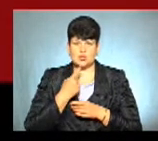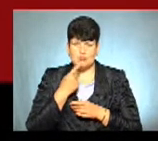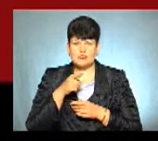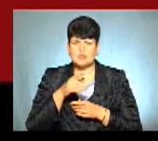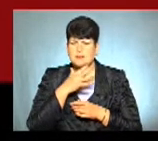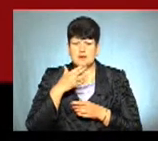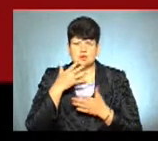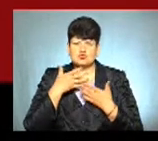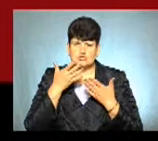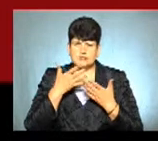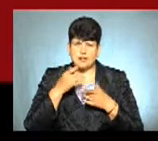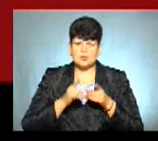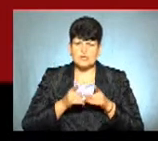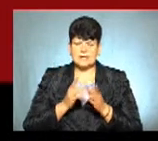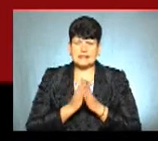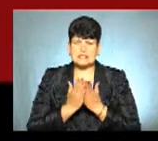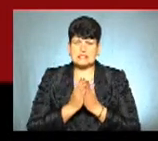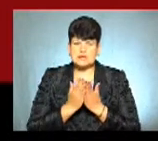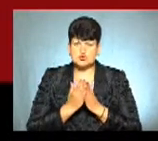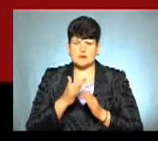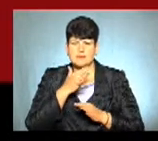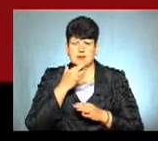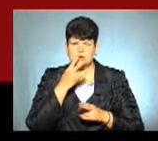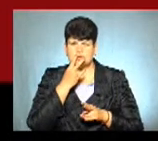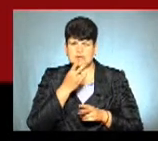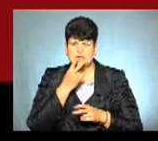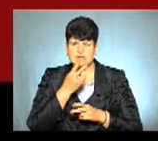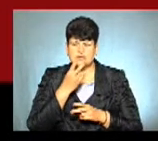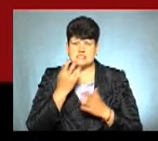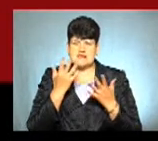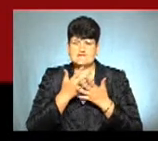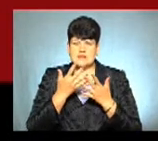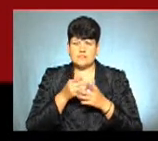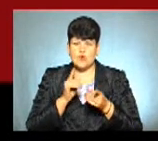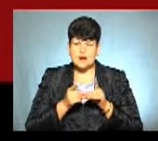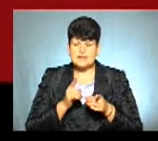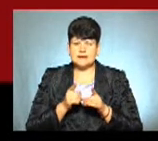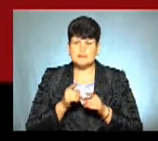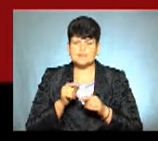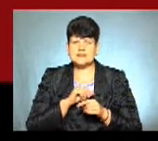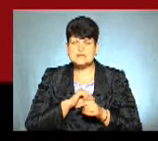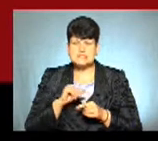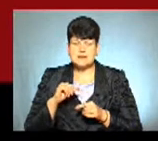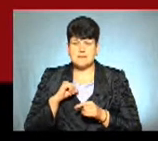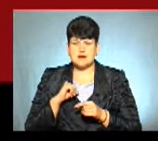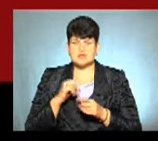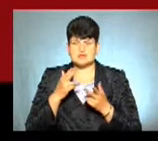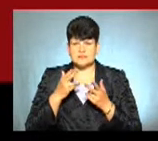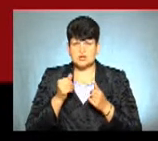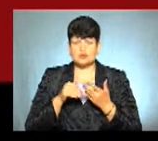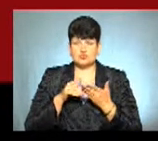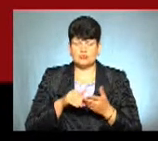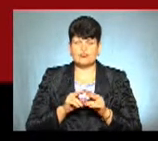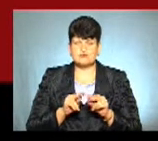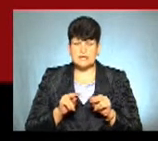багато читала оригінальних книжок, багато дивилася фільмів в оригіналі. І сама, ну і, звичайно, з допомогою